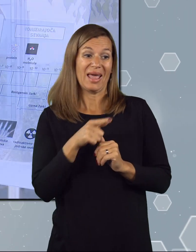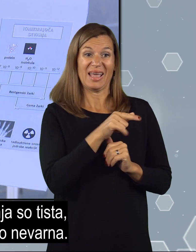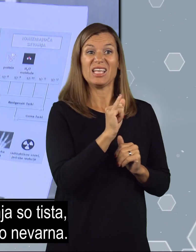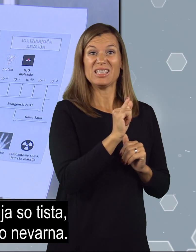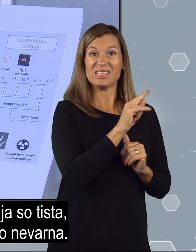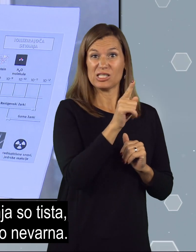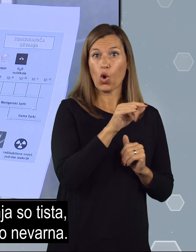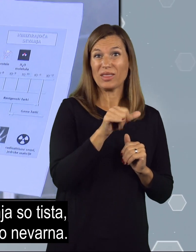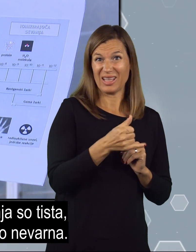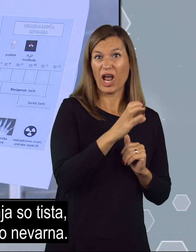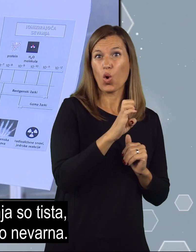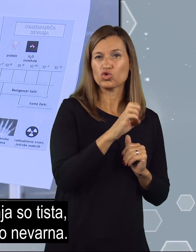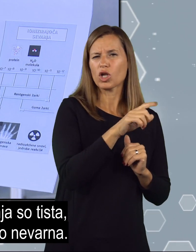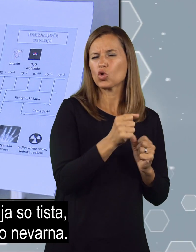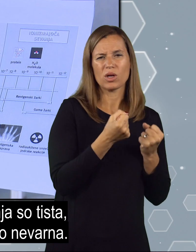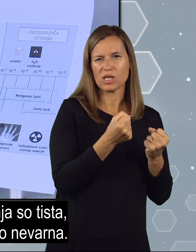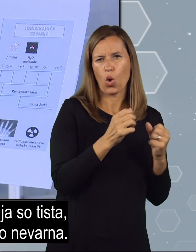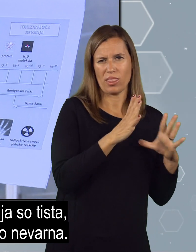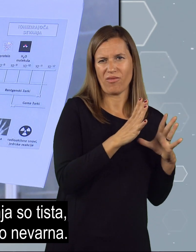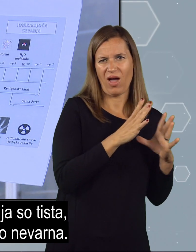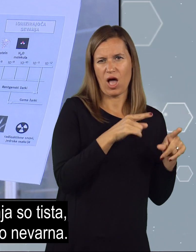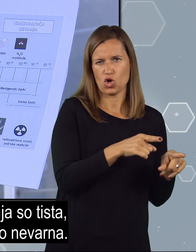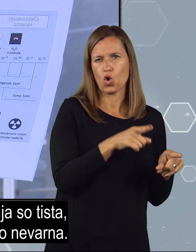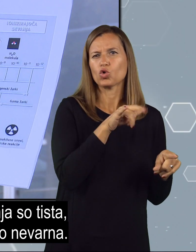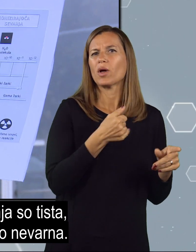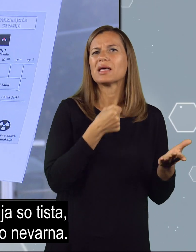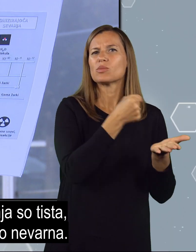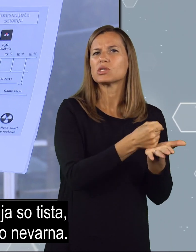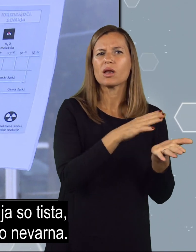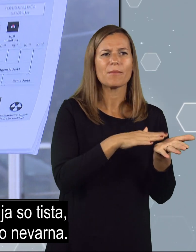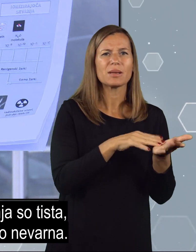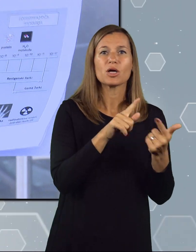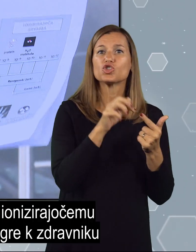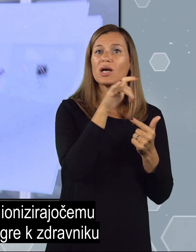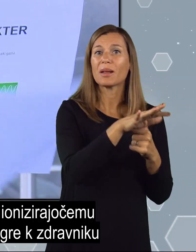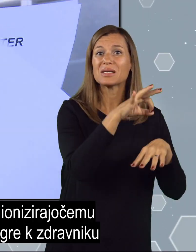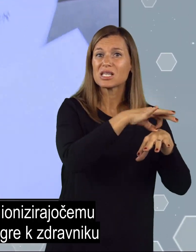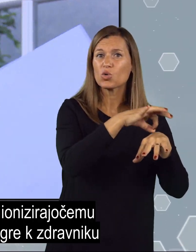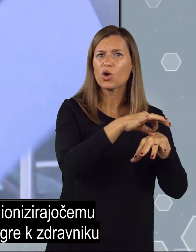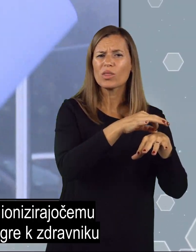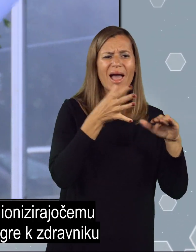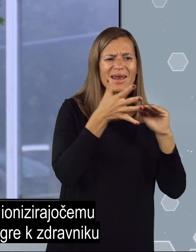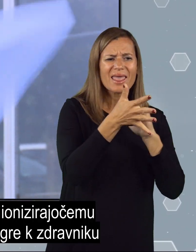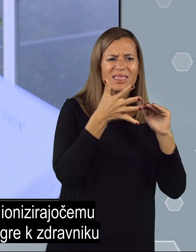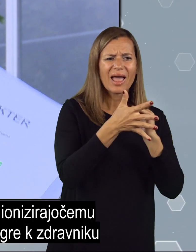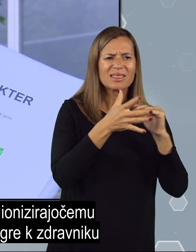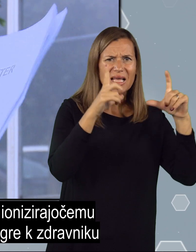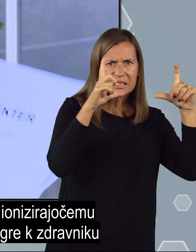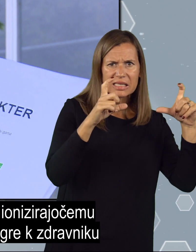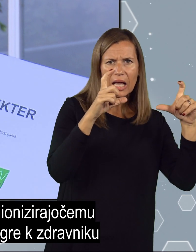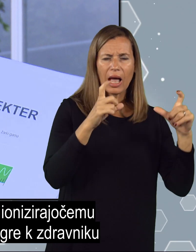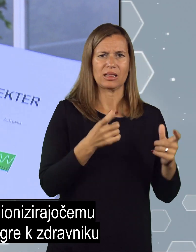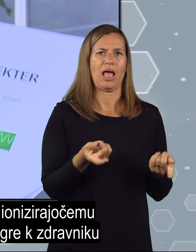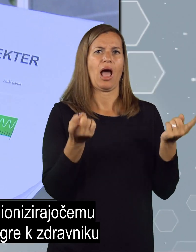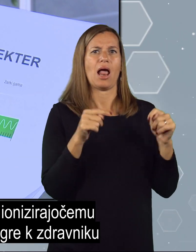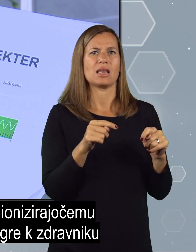dejansko zelo nevarna. Človek je izpostavljen ionizirajočem vsevanju, naprimer, ko gre k zdravniku na rentgensko